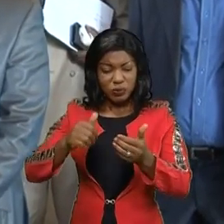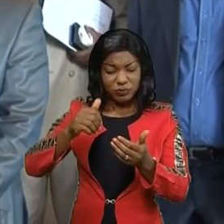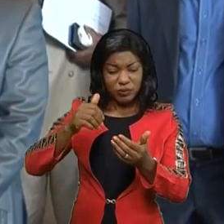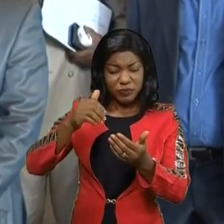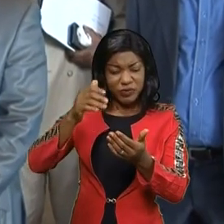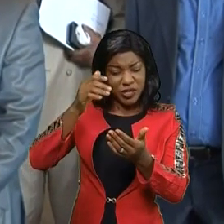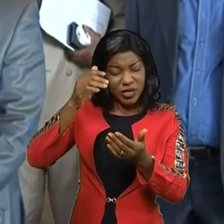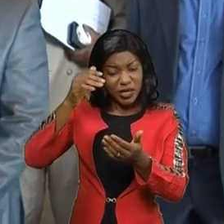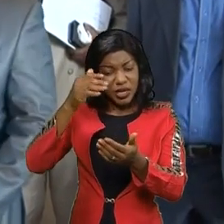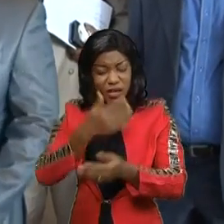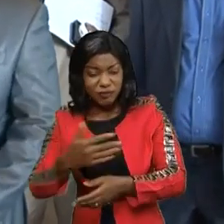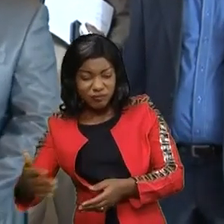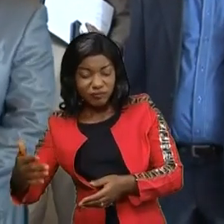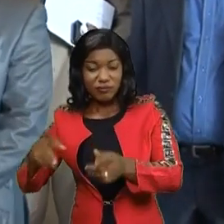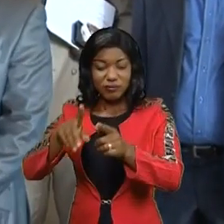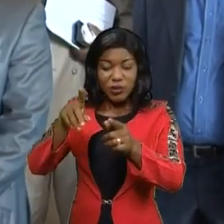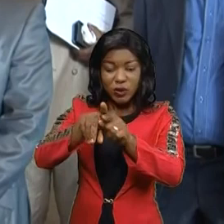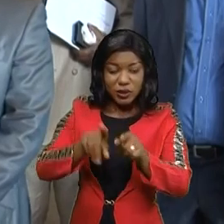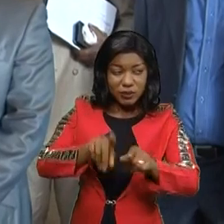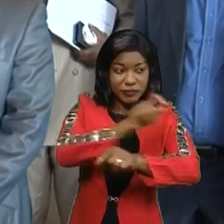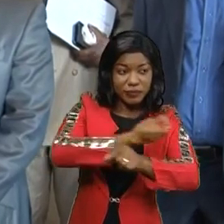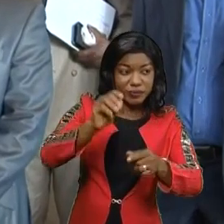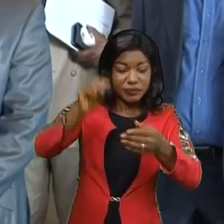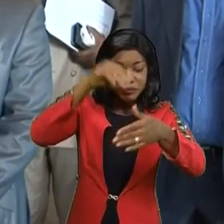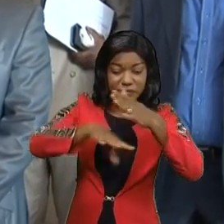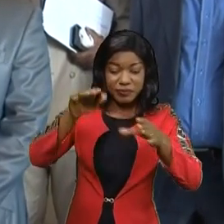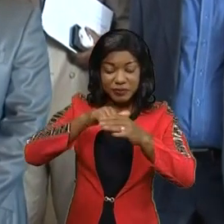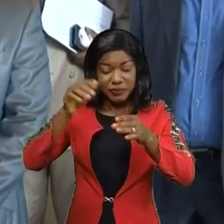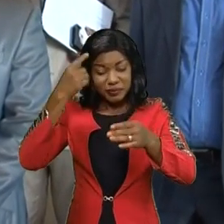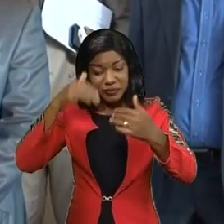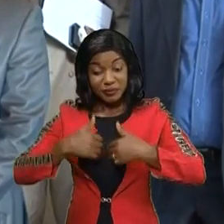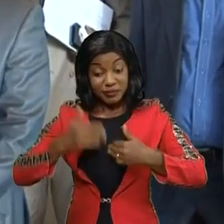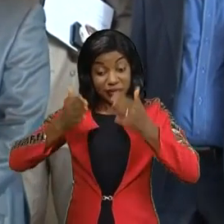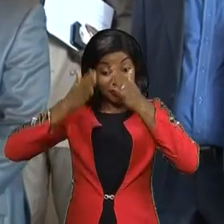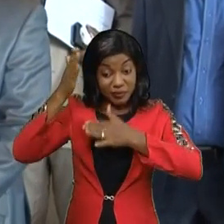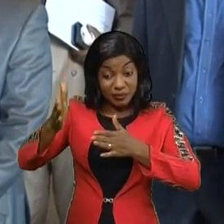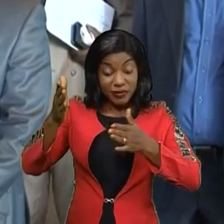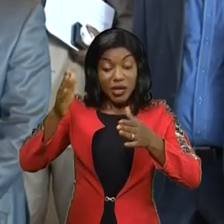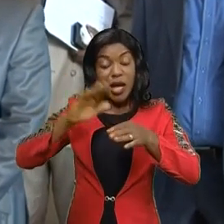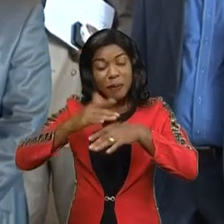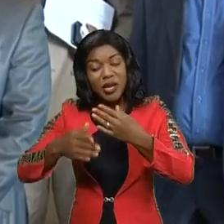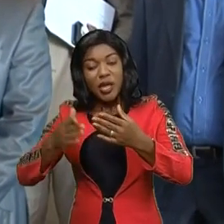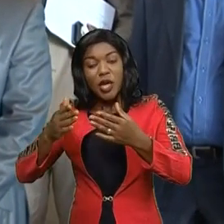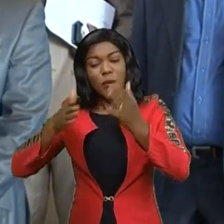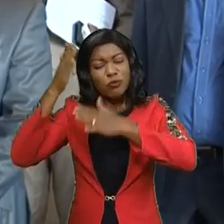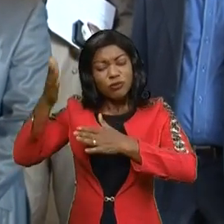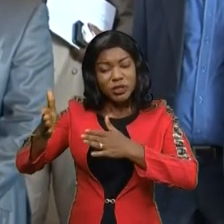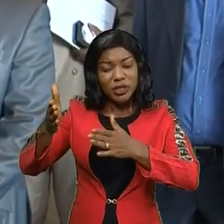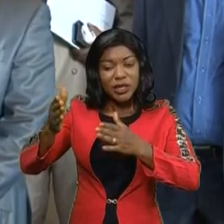cabinet pourra mettre dans le lot de ce que nous avions dit avant pour que dans de prochaines réunions, nous puissions savoir